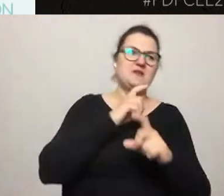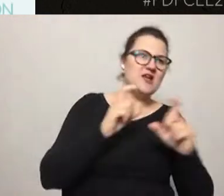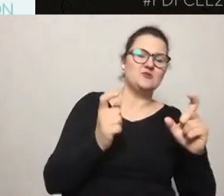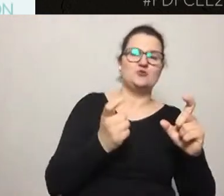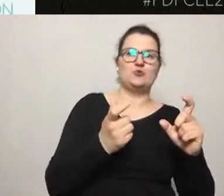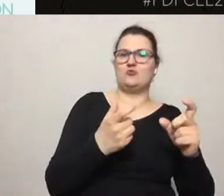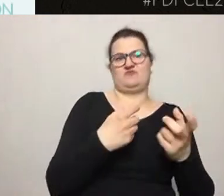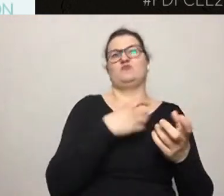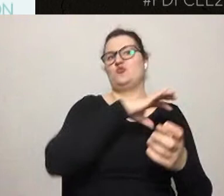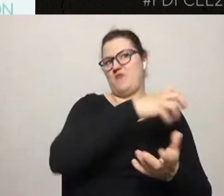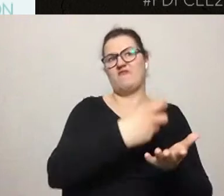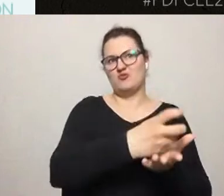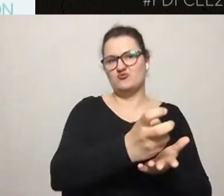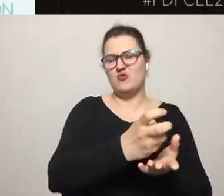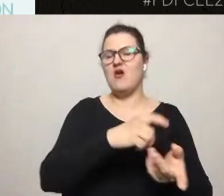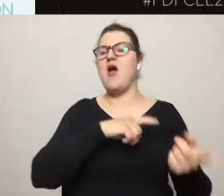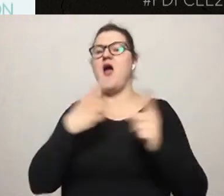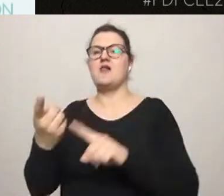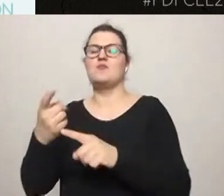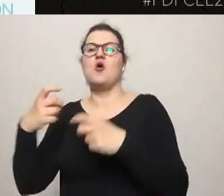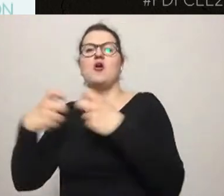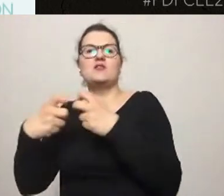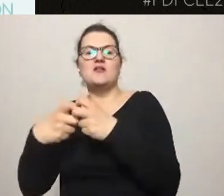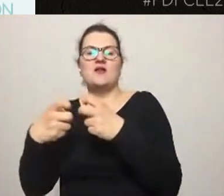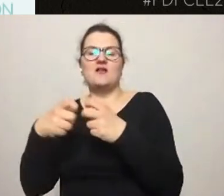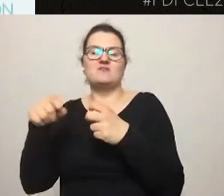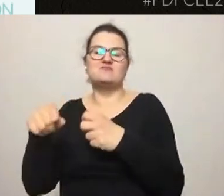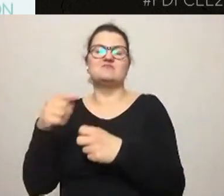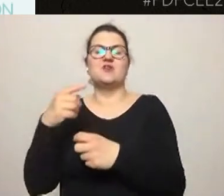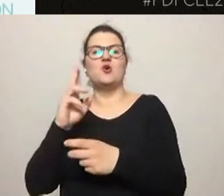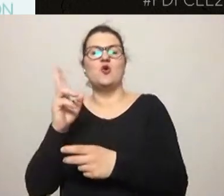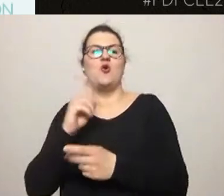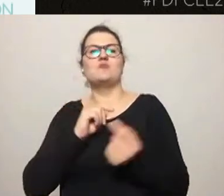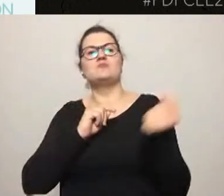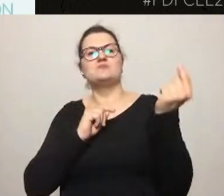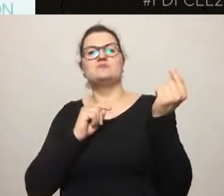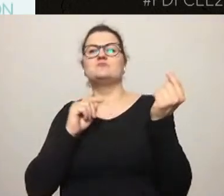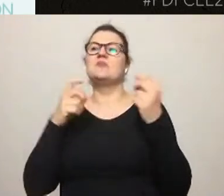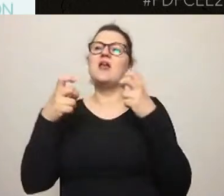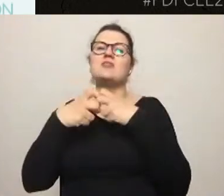niskie kompetencje cyfrowe, tak jak możemy zobaczyć na tym takim ideowym wykresie.